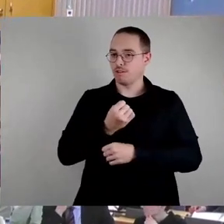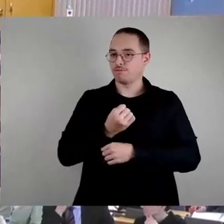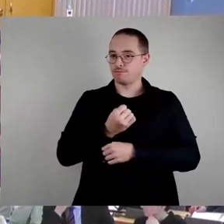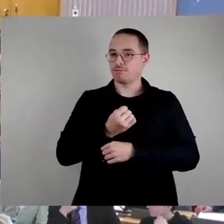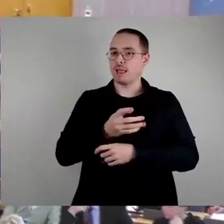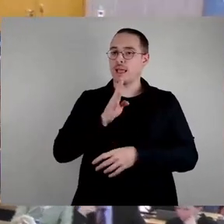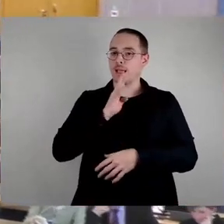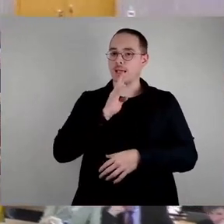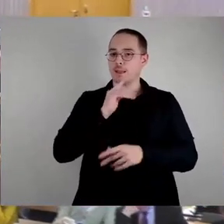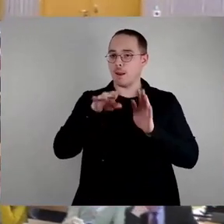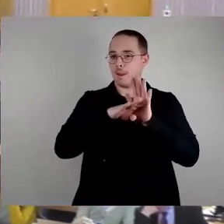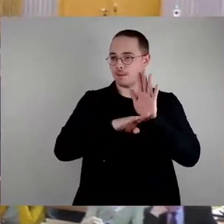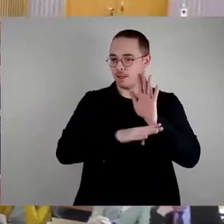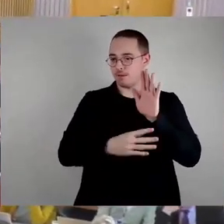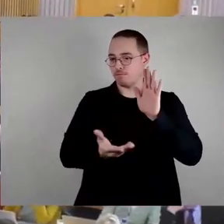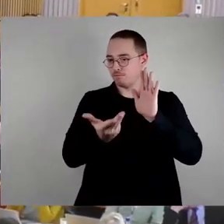Mathis.